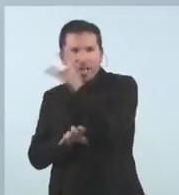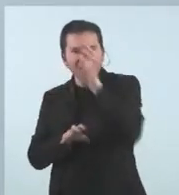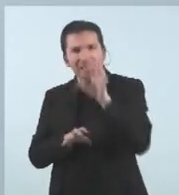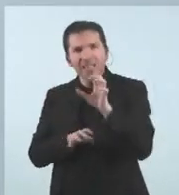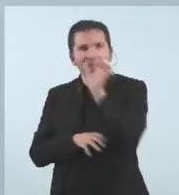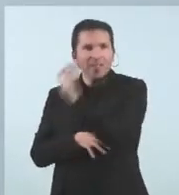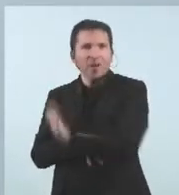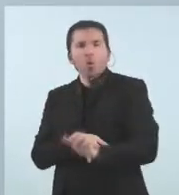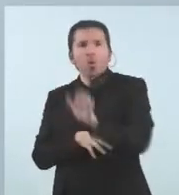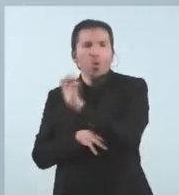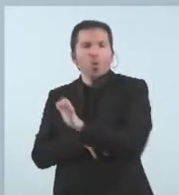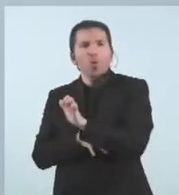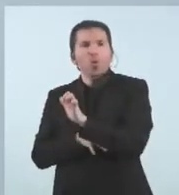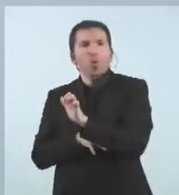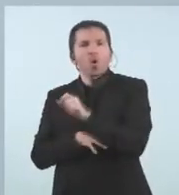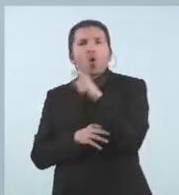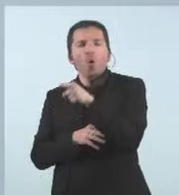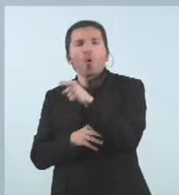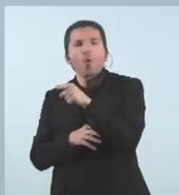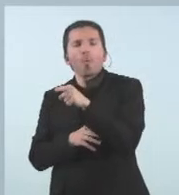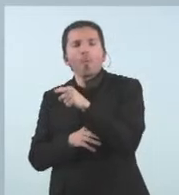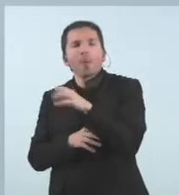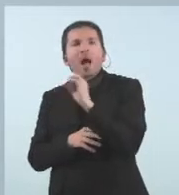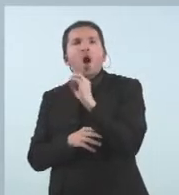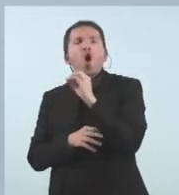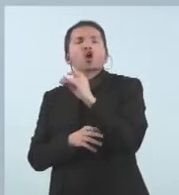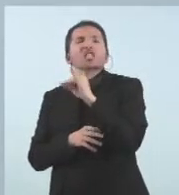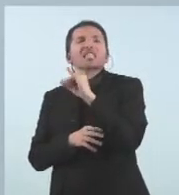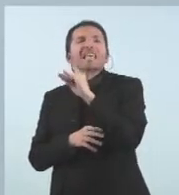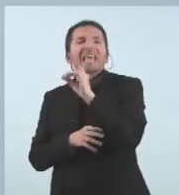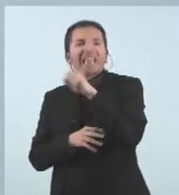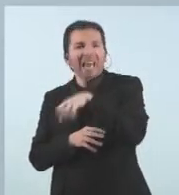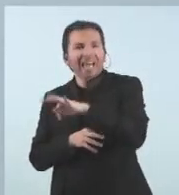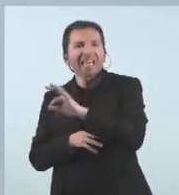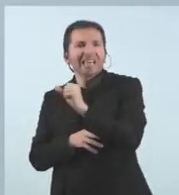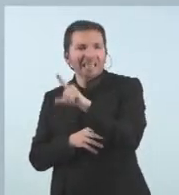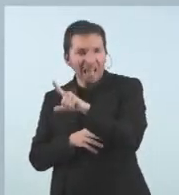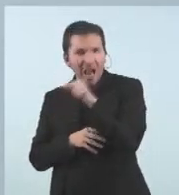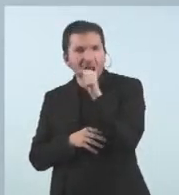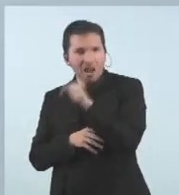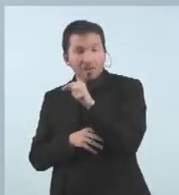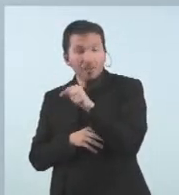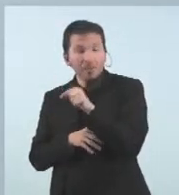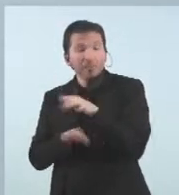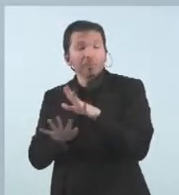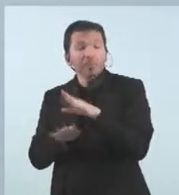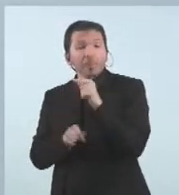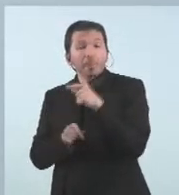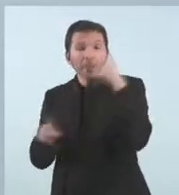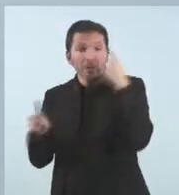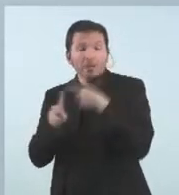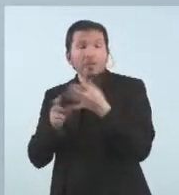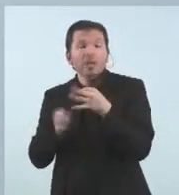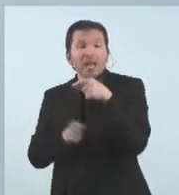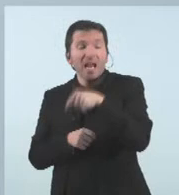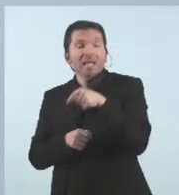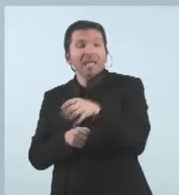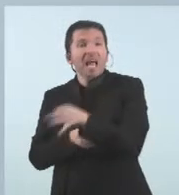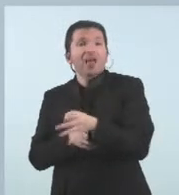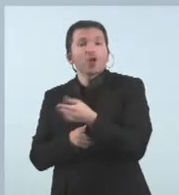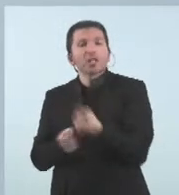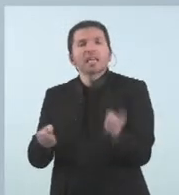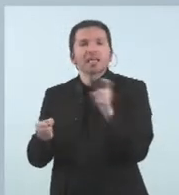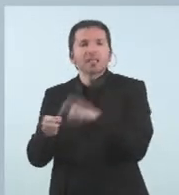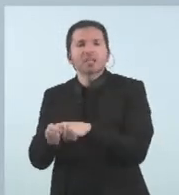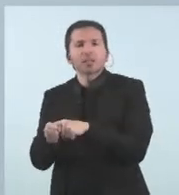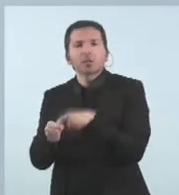altres estats de la mateixa regió i aquest grup seria per primera vegada des que Andorra es va inscriure a l'UNESCO, es